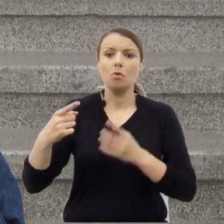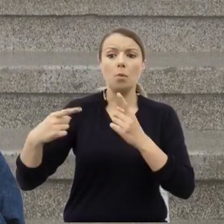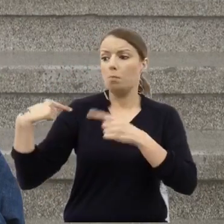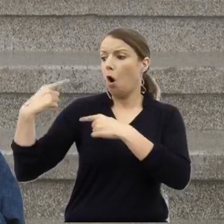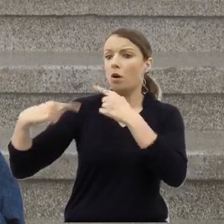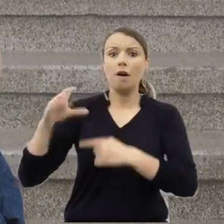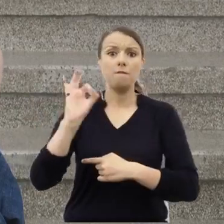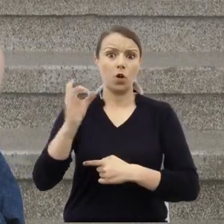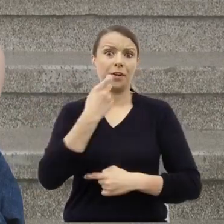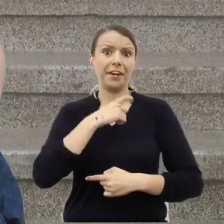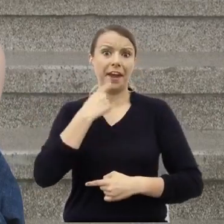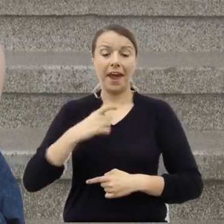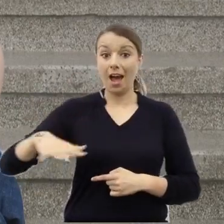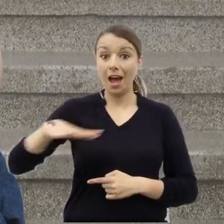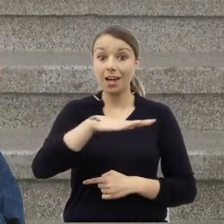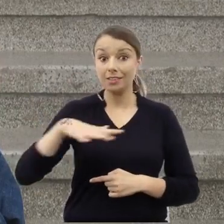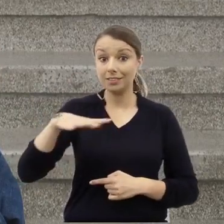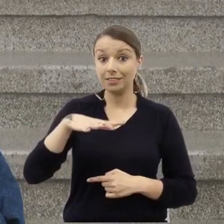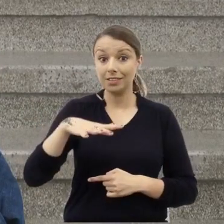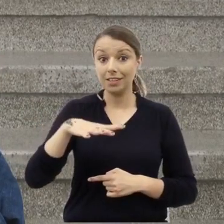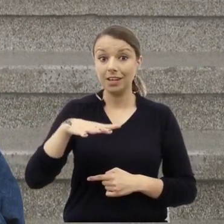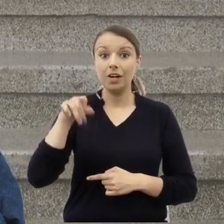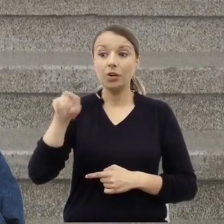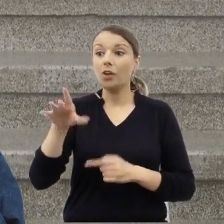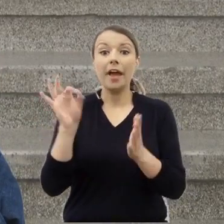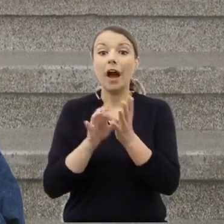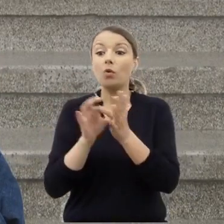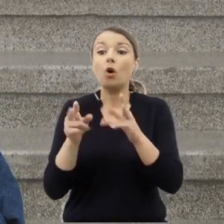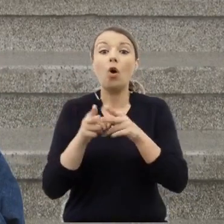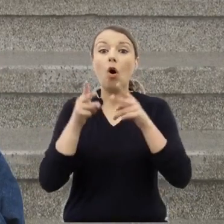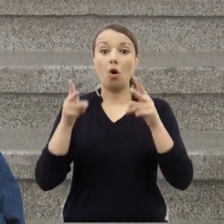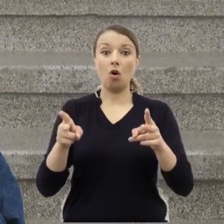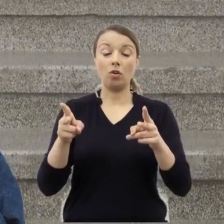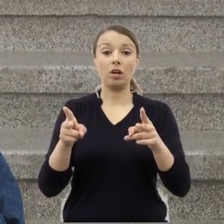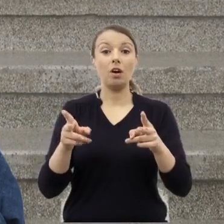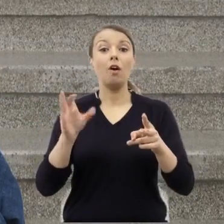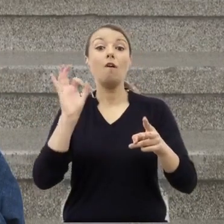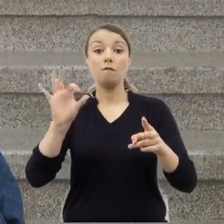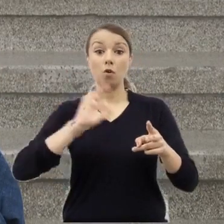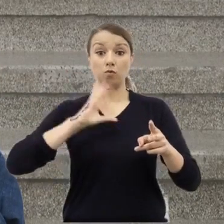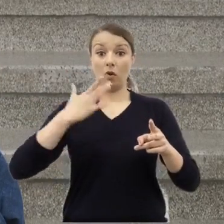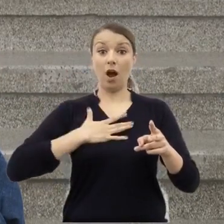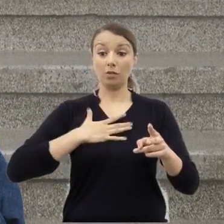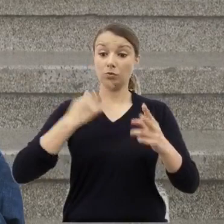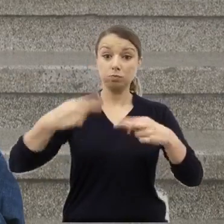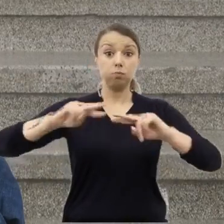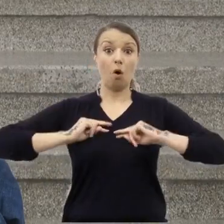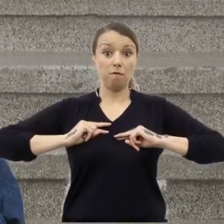będący w trakcie odzyskiwania swojej własności.